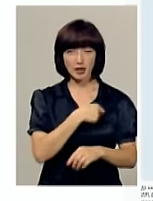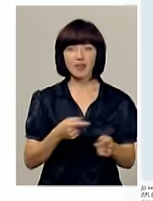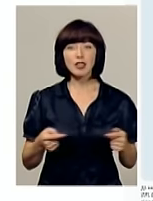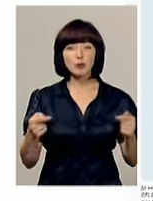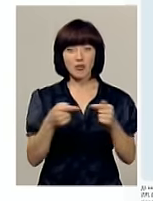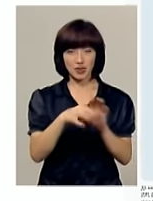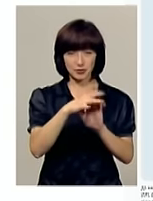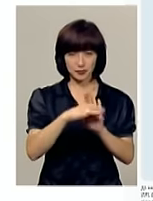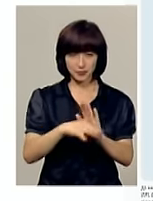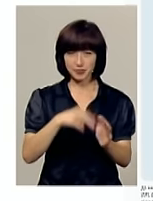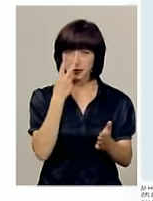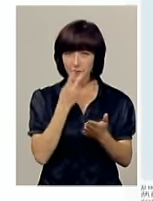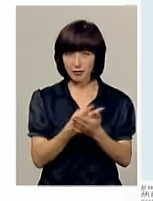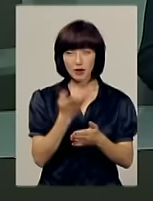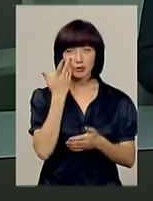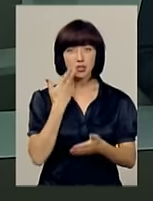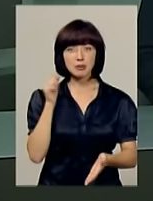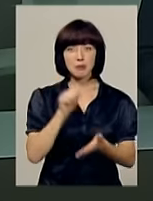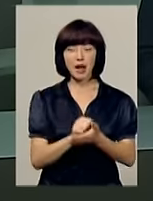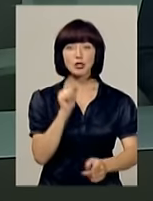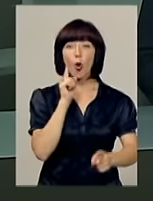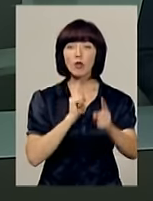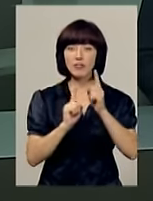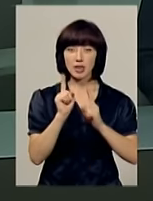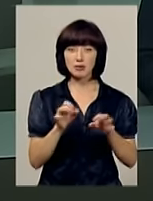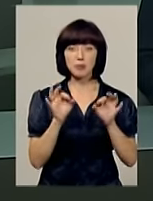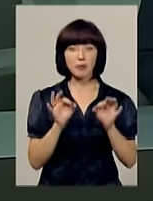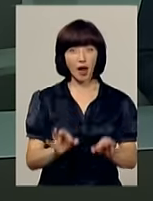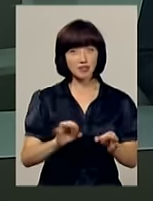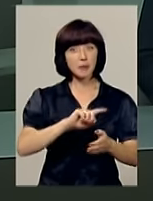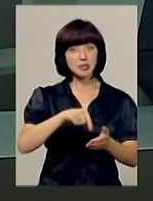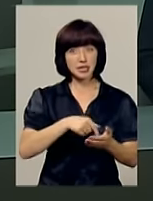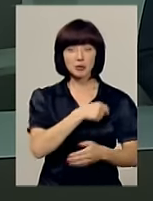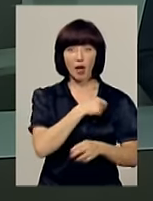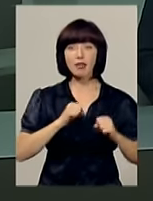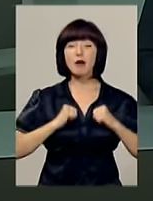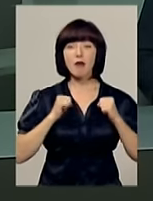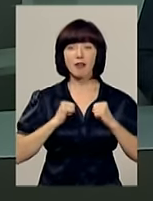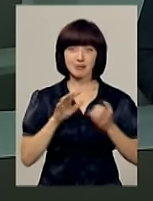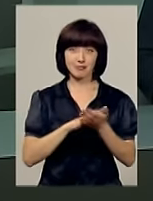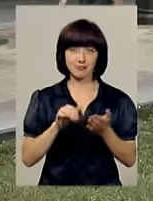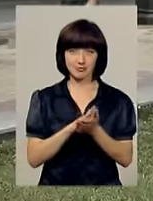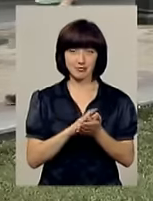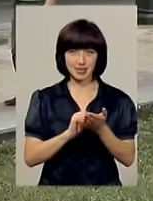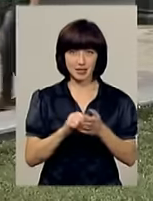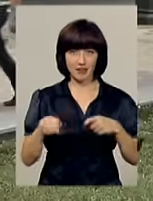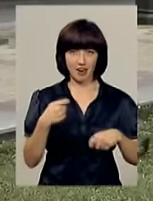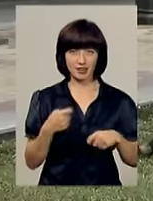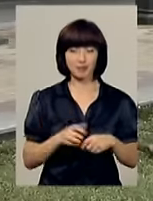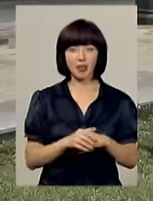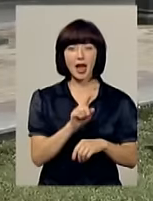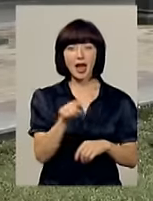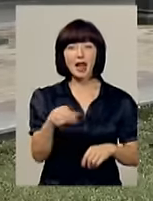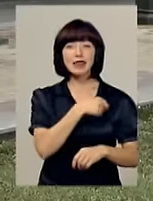інфографіку активісти продемонстрували під час прес-конференції. Щоправда, міські депутати намагалися її зірвати. Вони